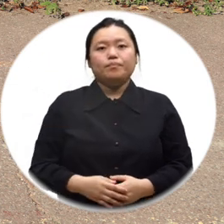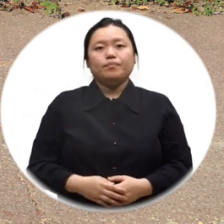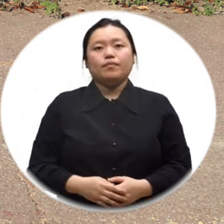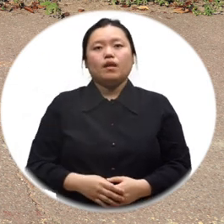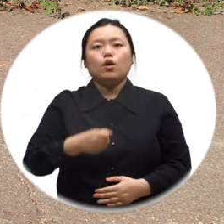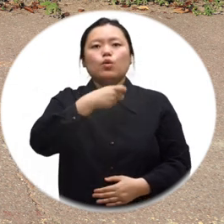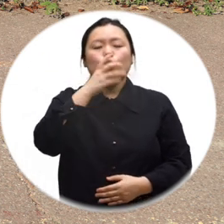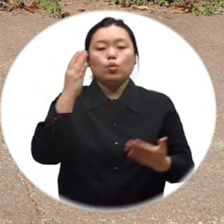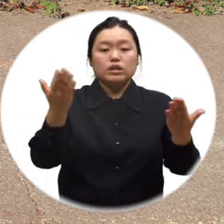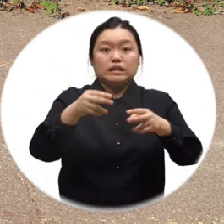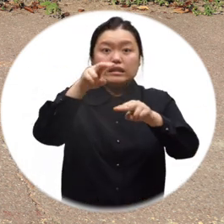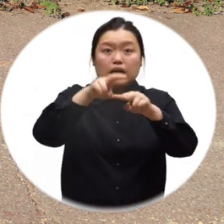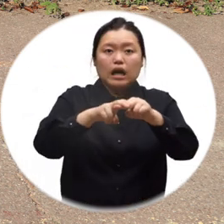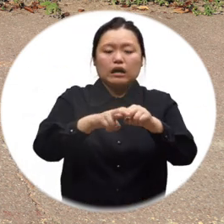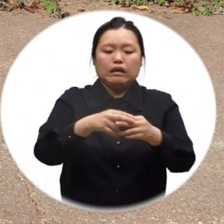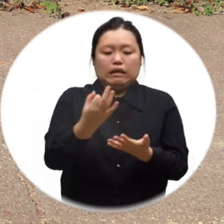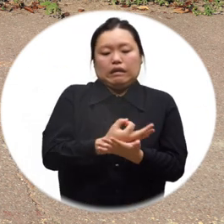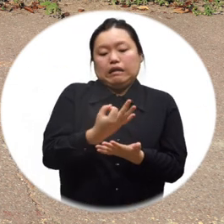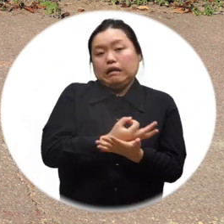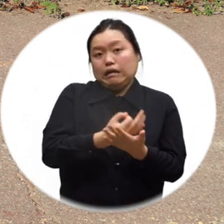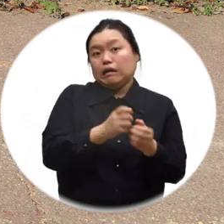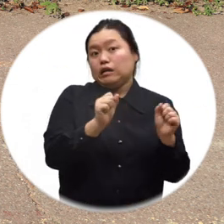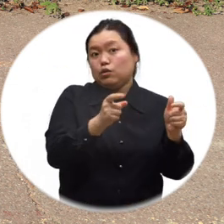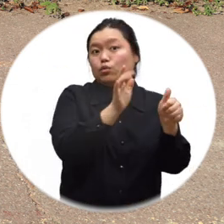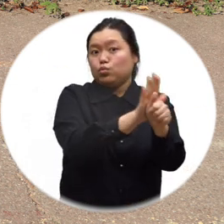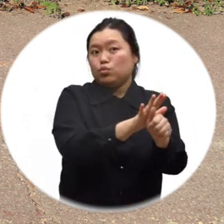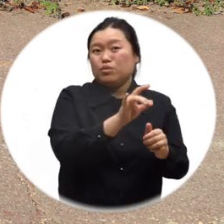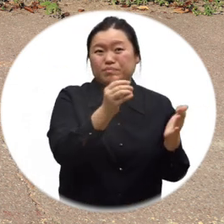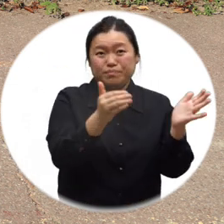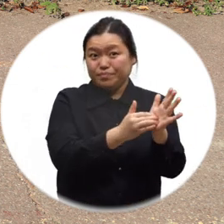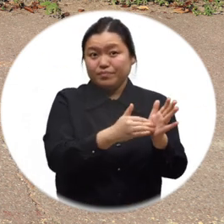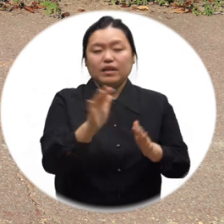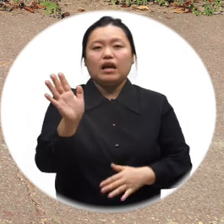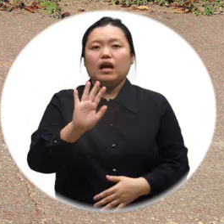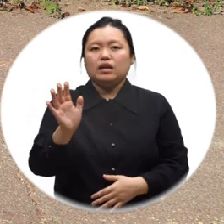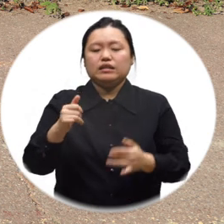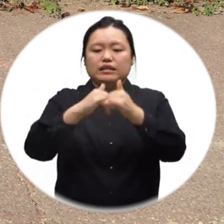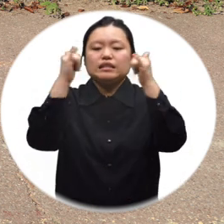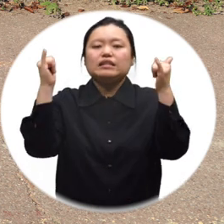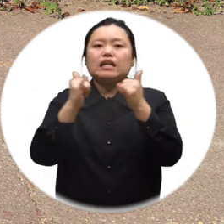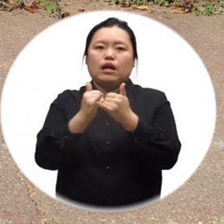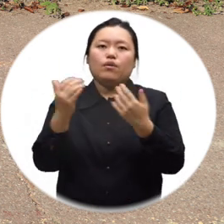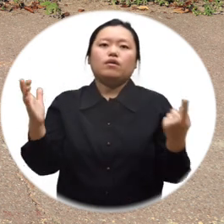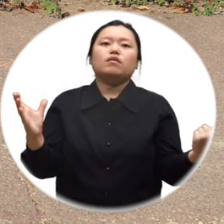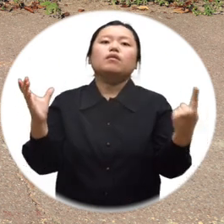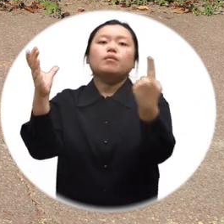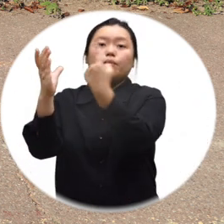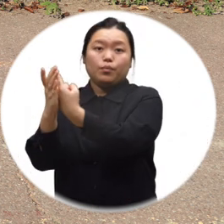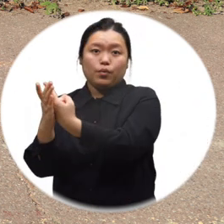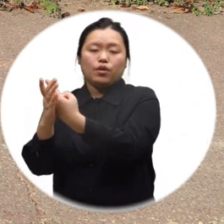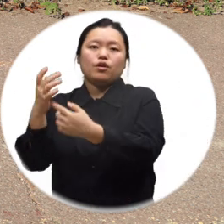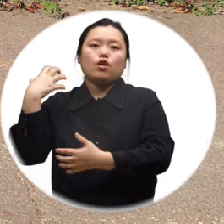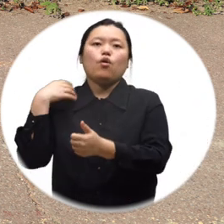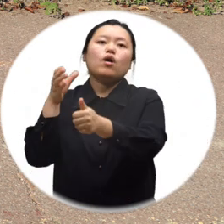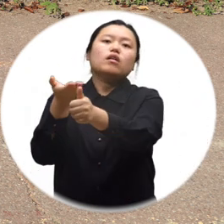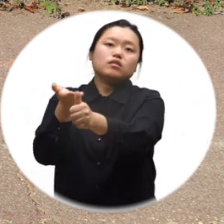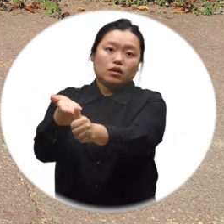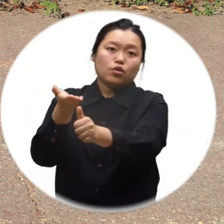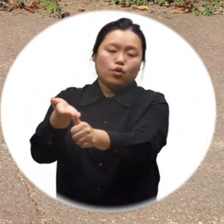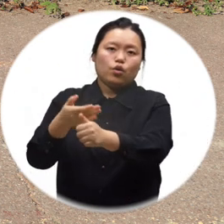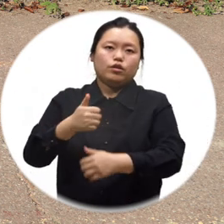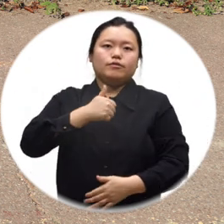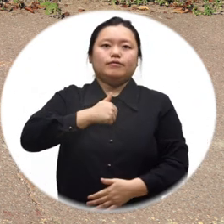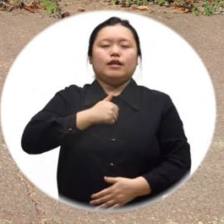소득보전 기회를 제공할 뿐만 아니라 사회적 일원으로서 역할을 제공해 어르신들의 자존감까지 높일 수 있을 것으로